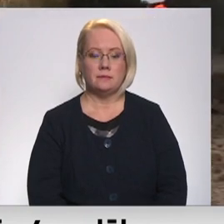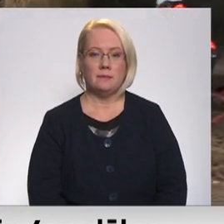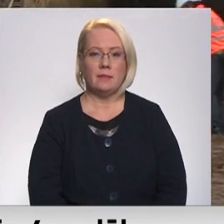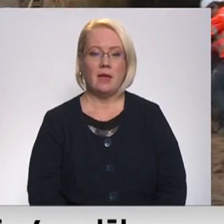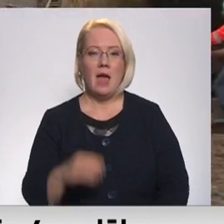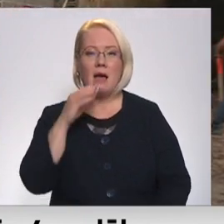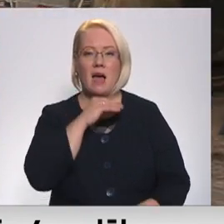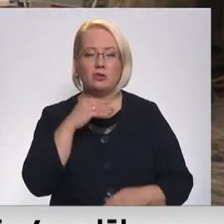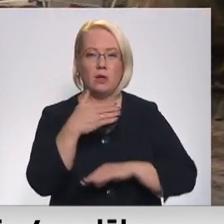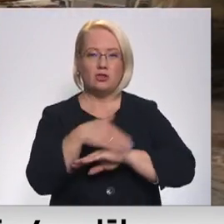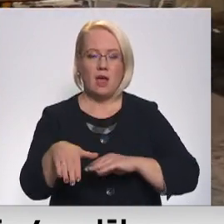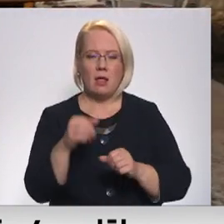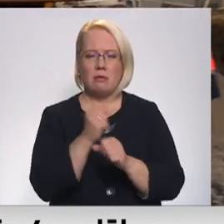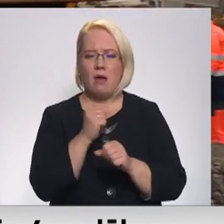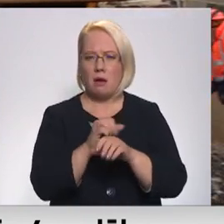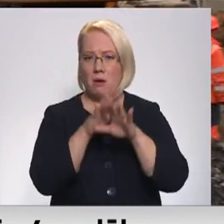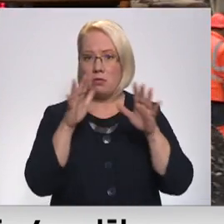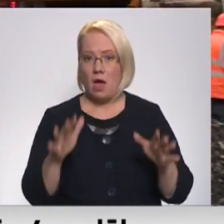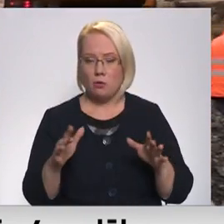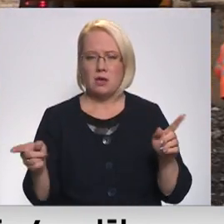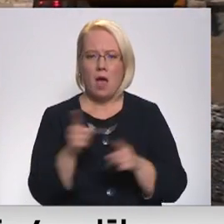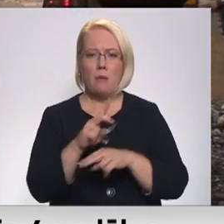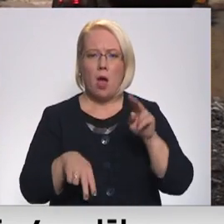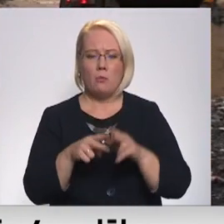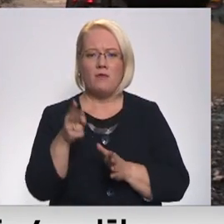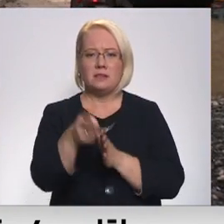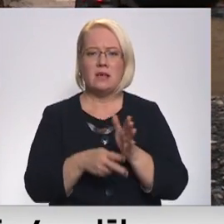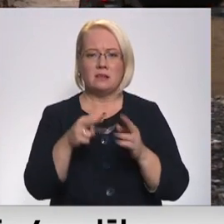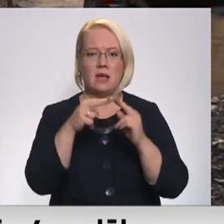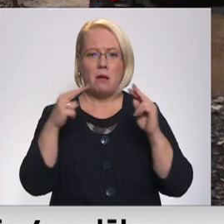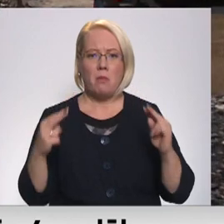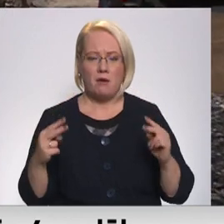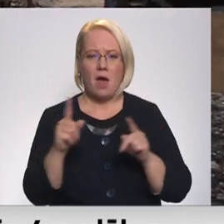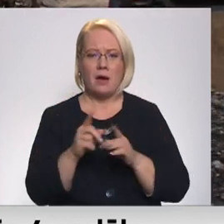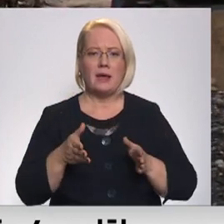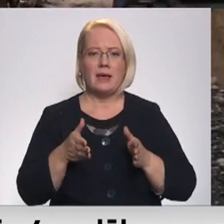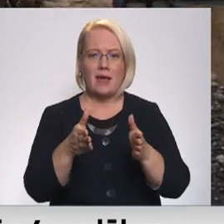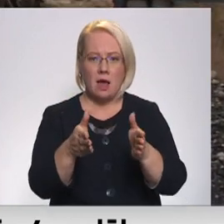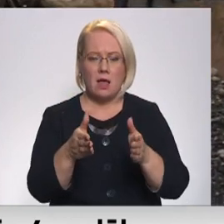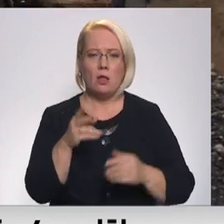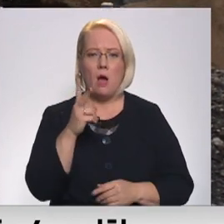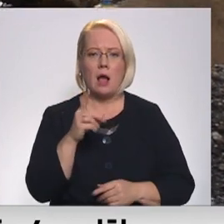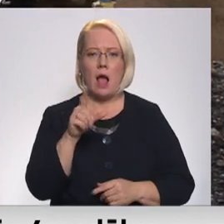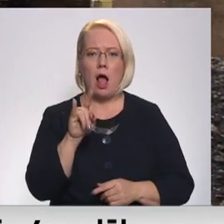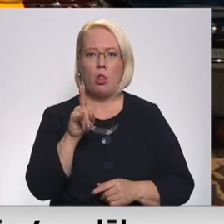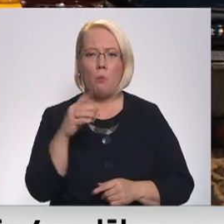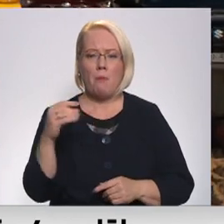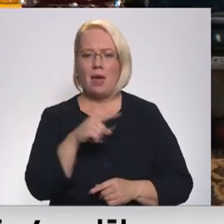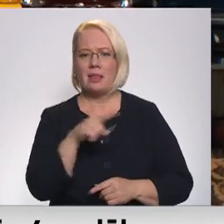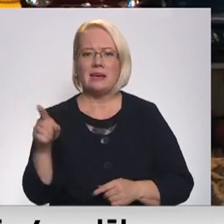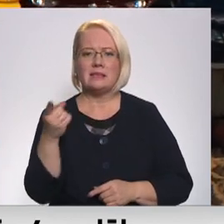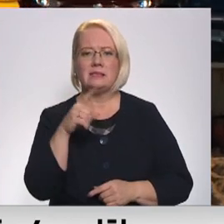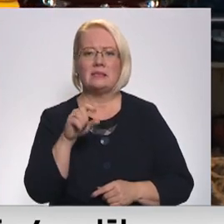Lāčplēša ielā darāmo darbu daudz. Jāpārbūvē gan dzelsteļa pārvads, gan ielas asp no kalupes līdz sateklas ielai.